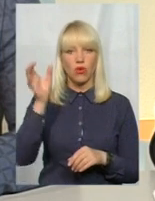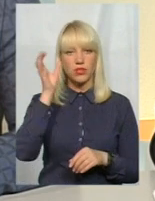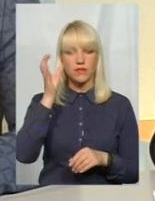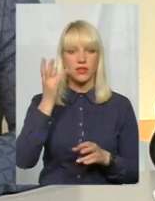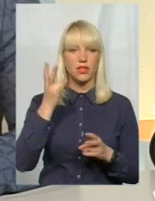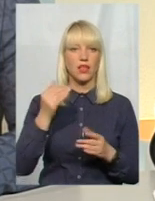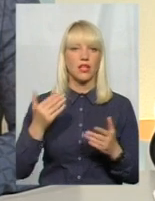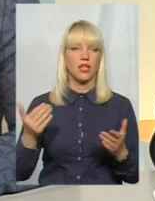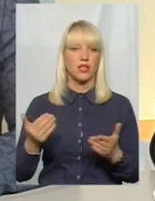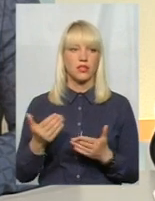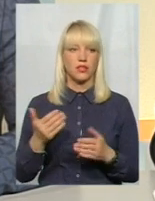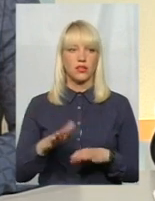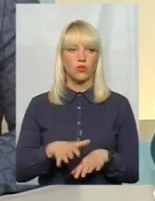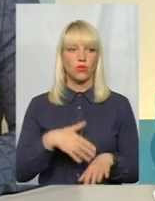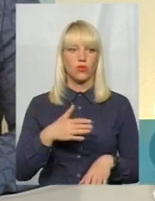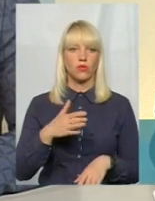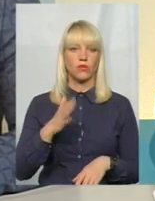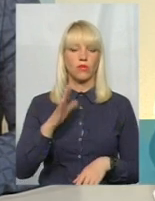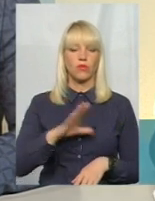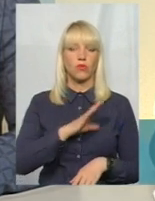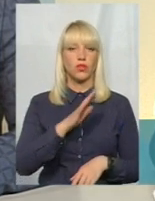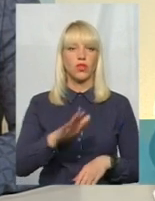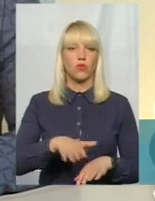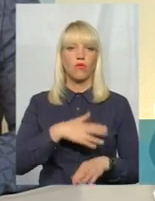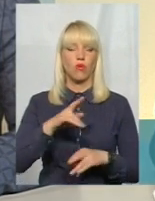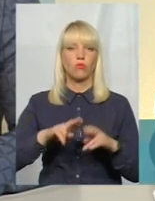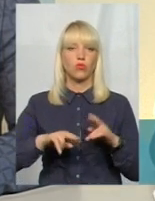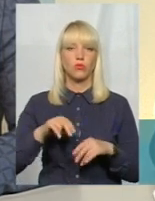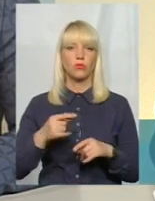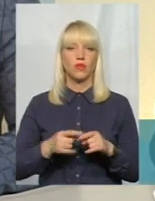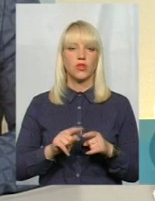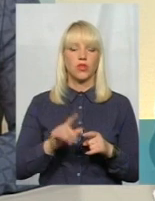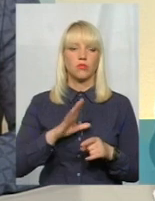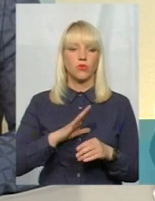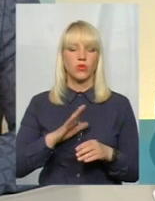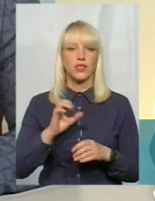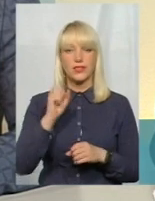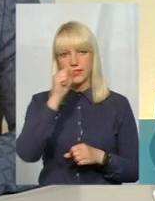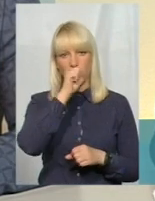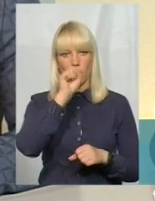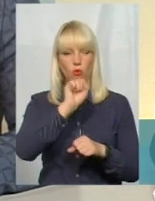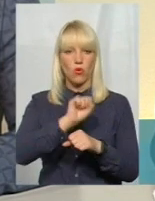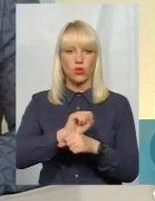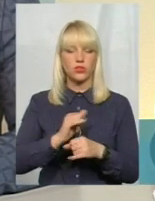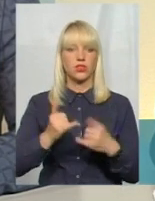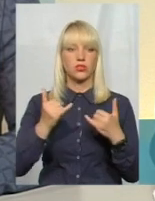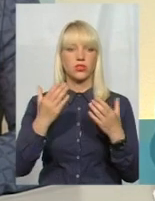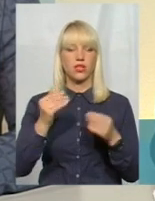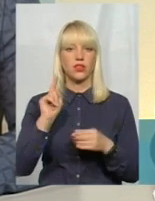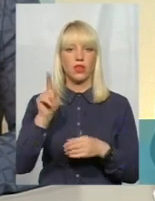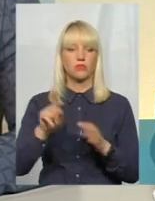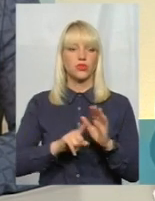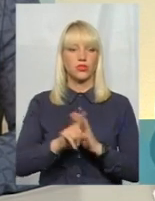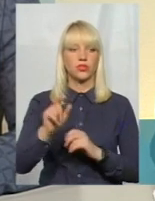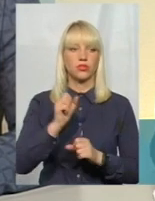на які були довгобудами, вони практично були заморожені, на сьогоднішній день там розпочалися